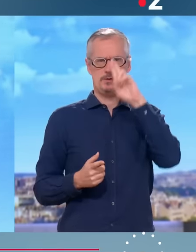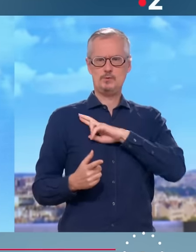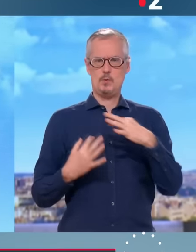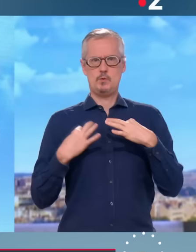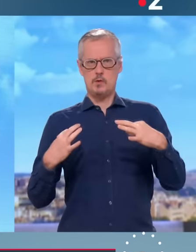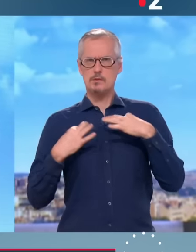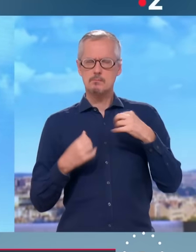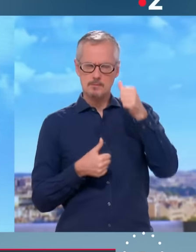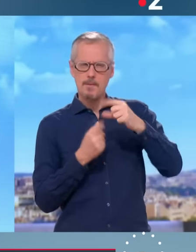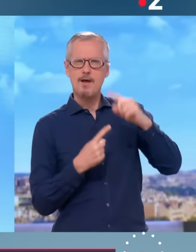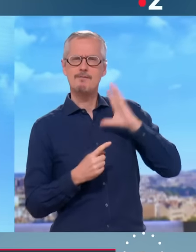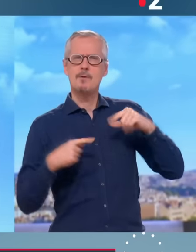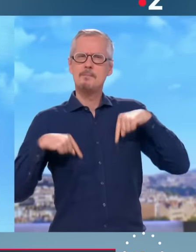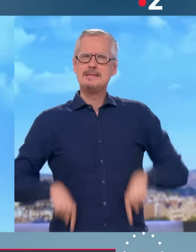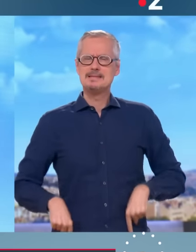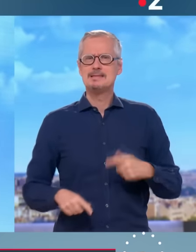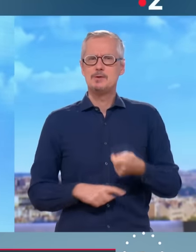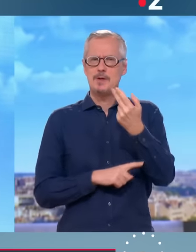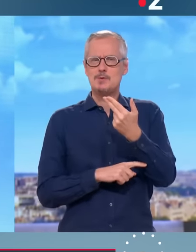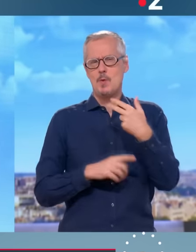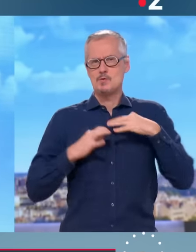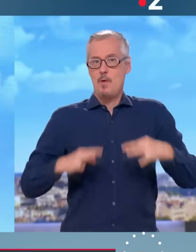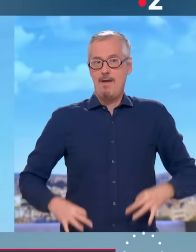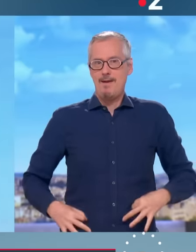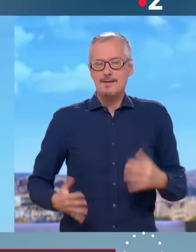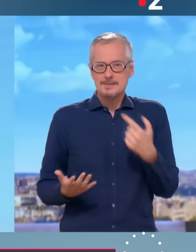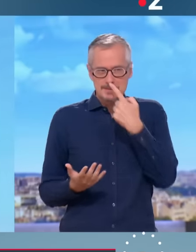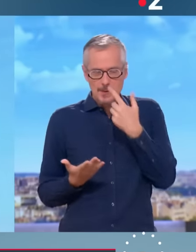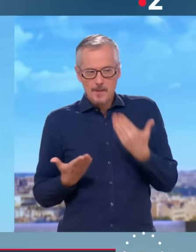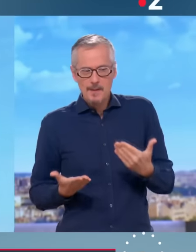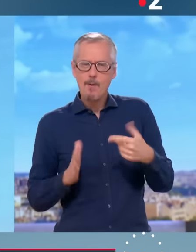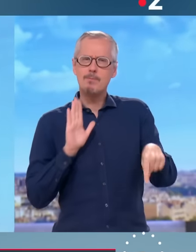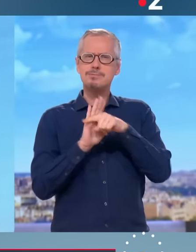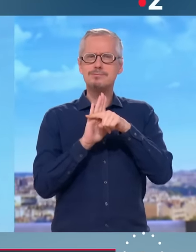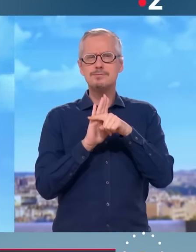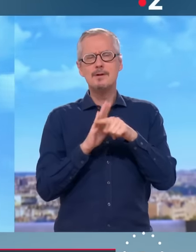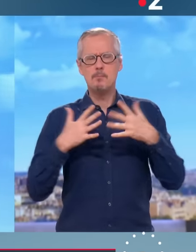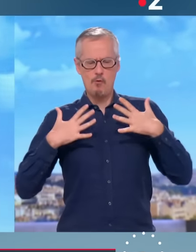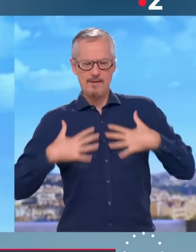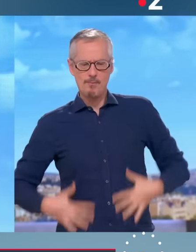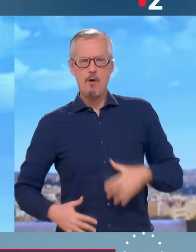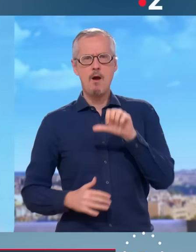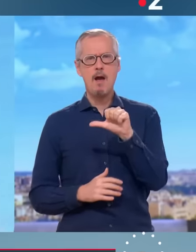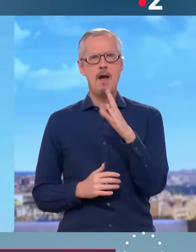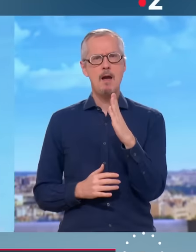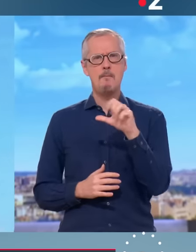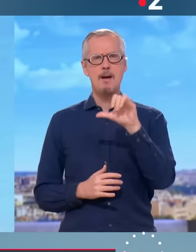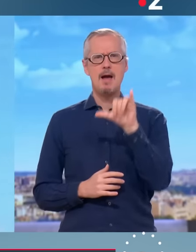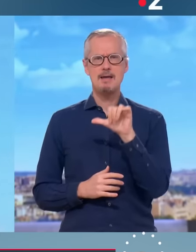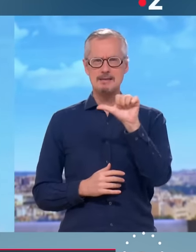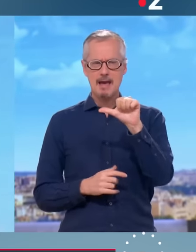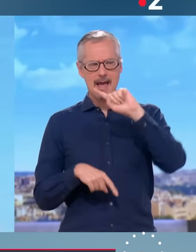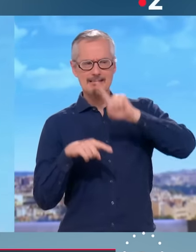La décision d'interdire les abayas est-elle la bonne dans les établissements ? Thomas Soto. Est-ce que lancer en pleine rentrée scolaire